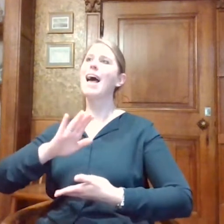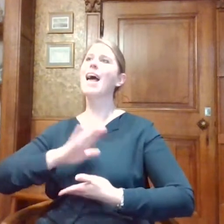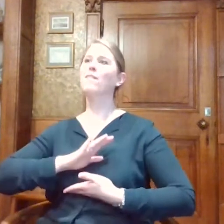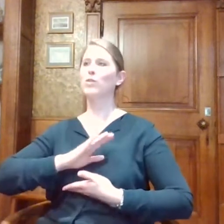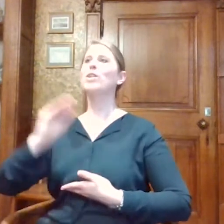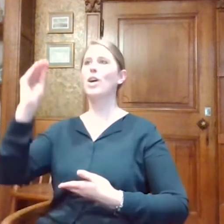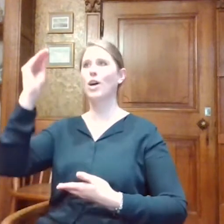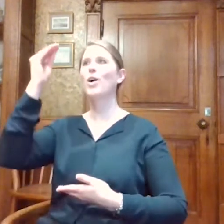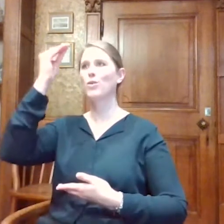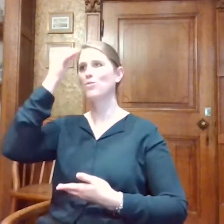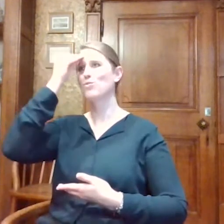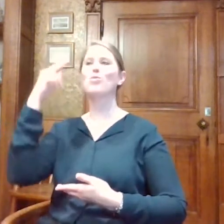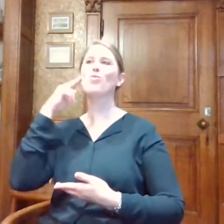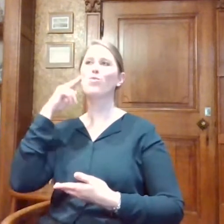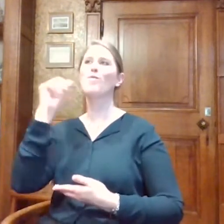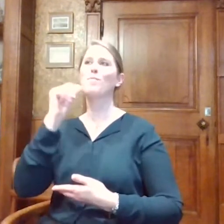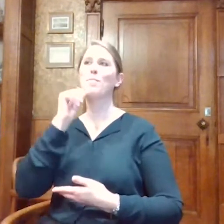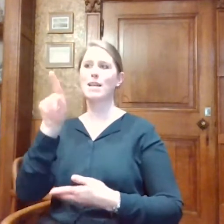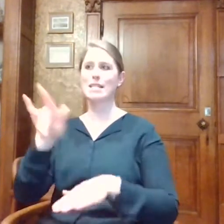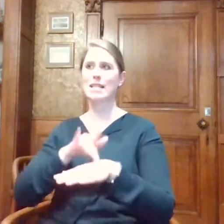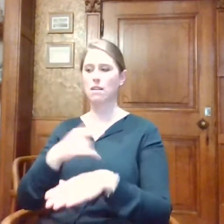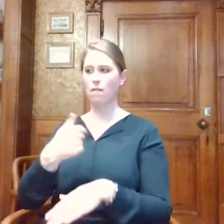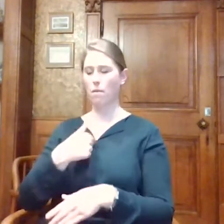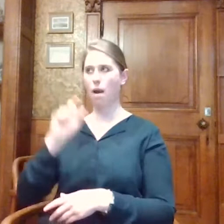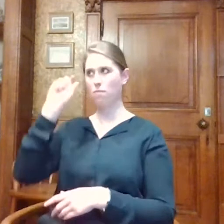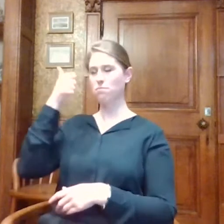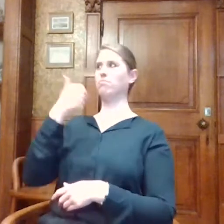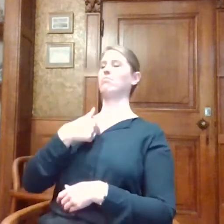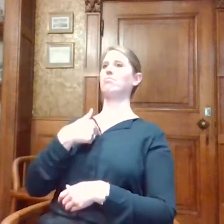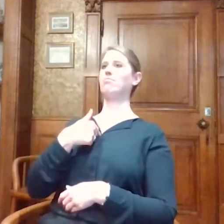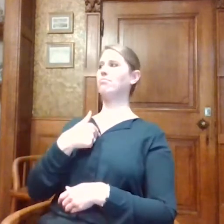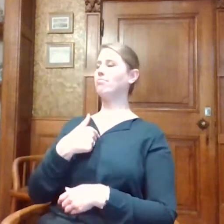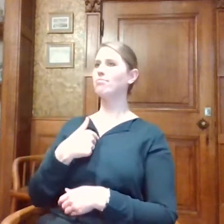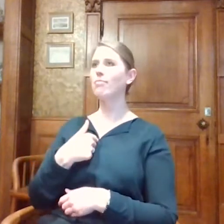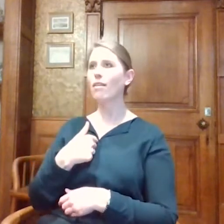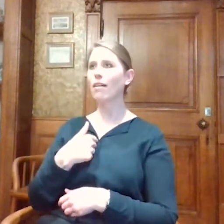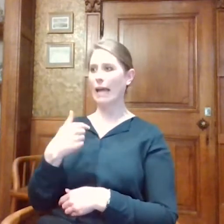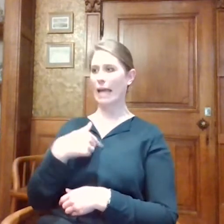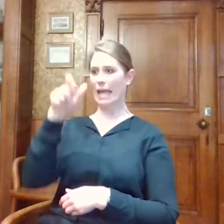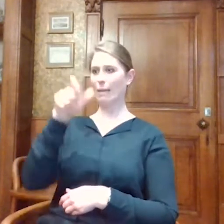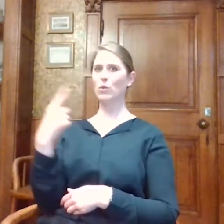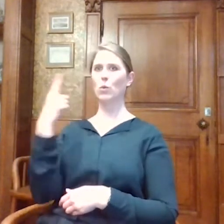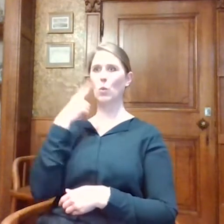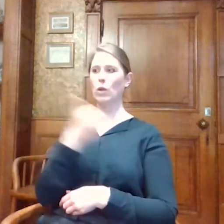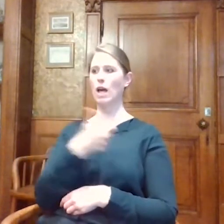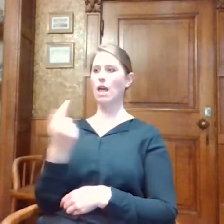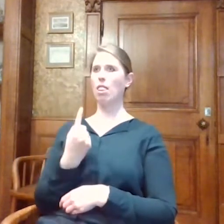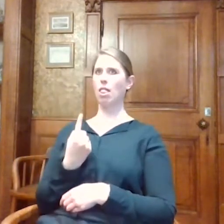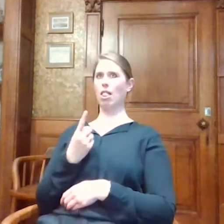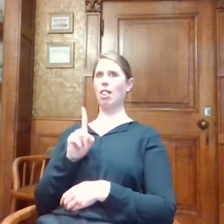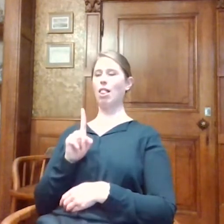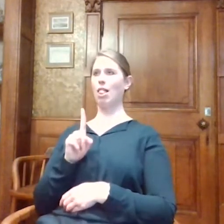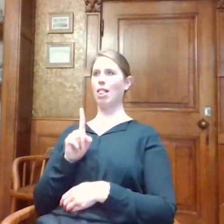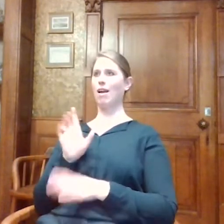Meisjesschool van Gent geweest. Dat heeft bij mij voor een klik gezorgd, omdat ik daar de enige horende was in een dove